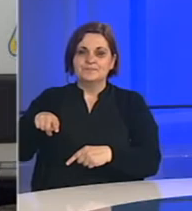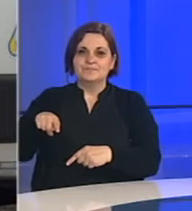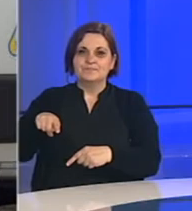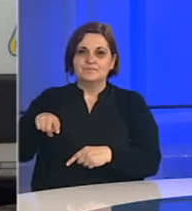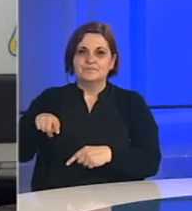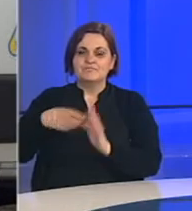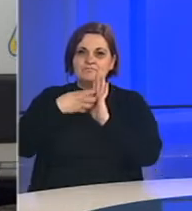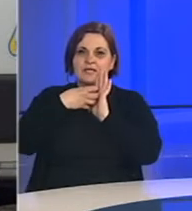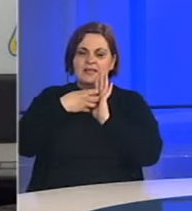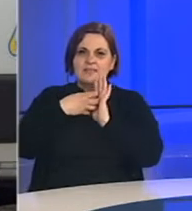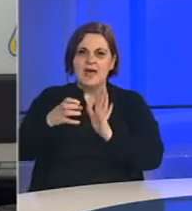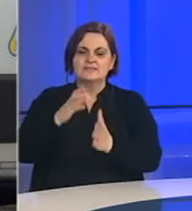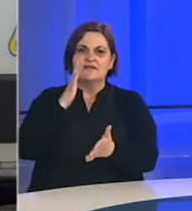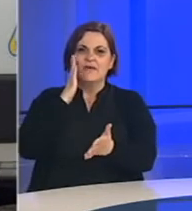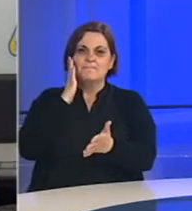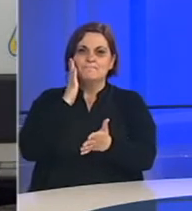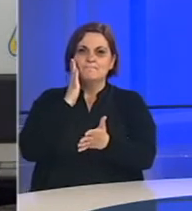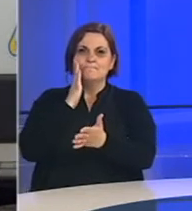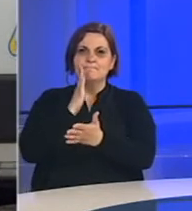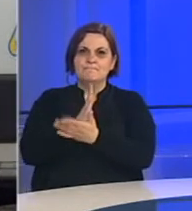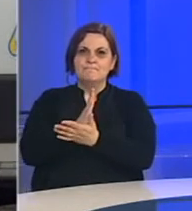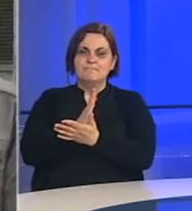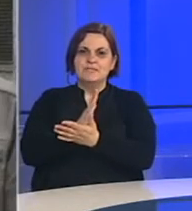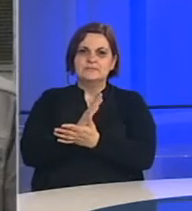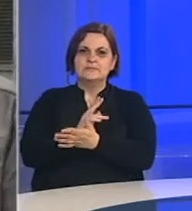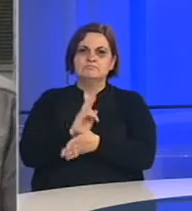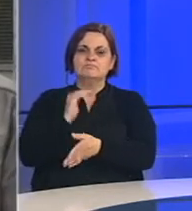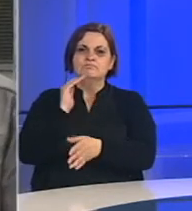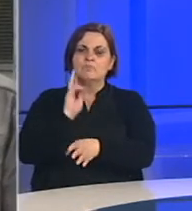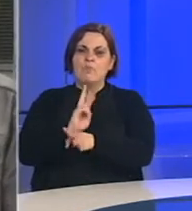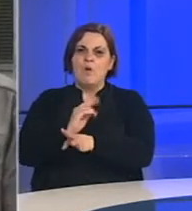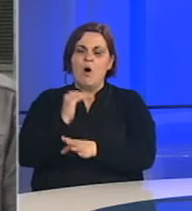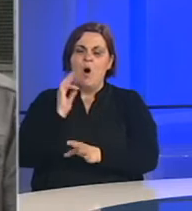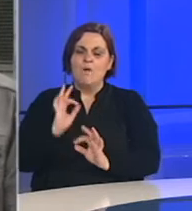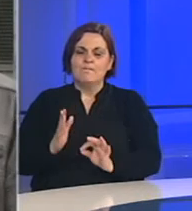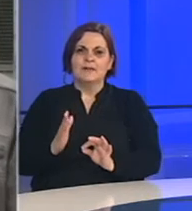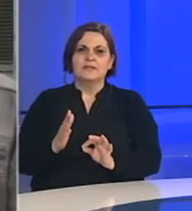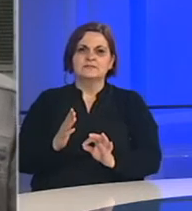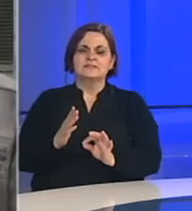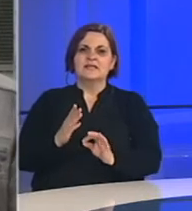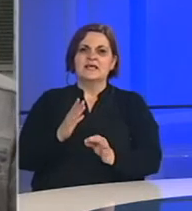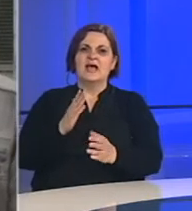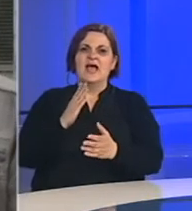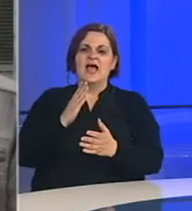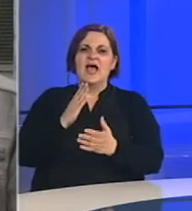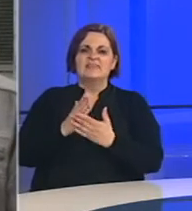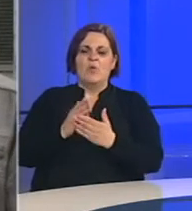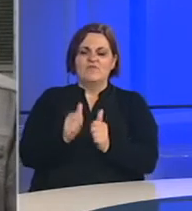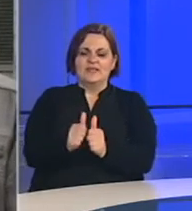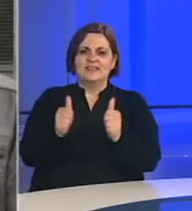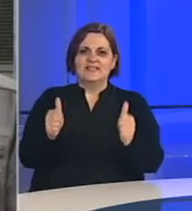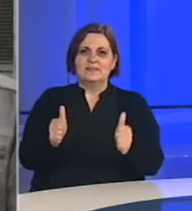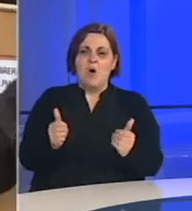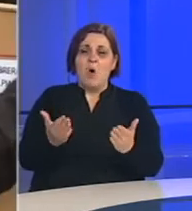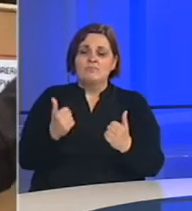nastave biti pažljivi i da uvijek držimo distancu.